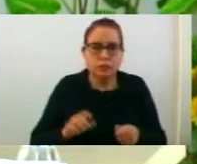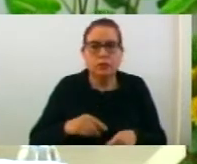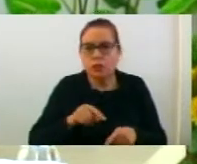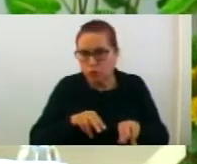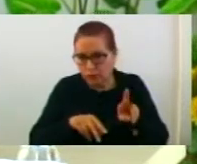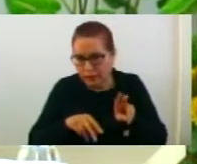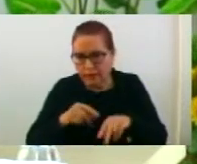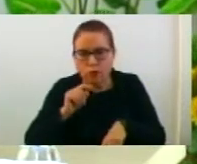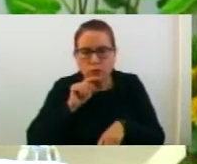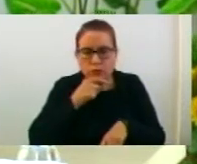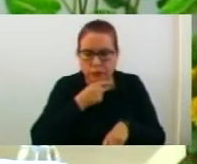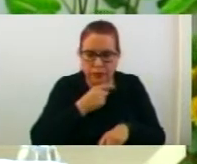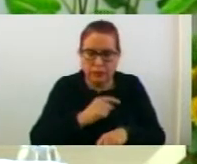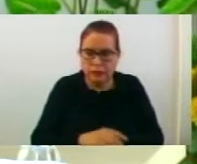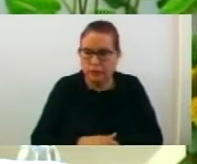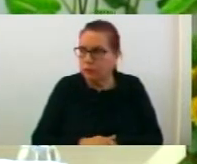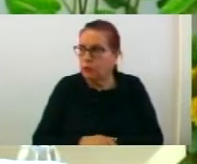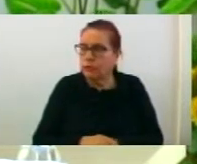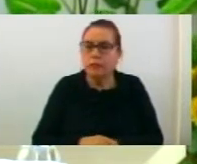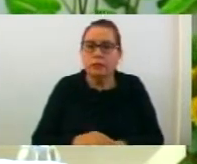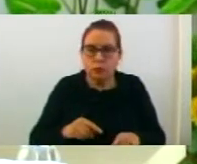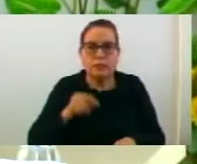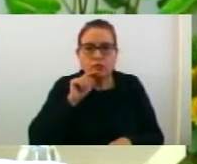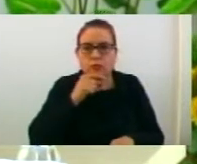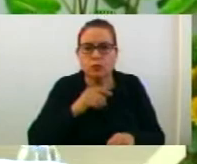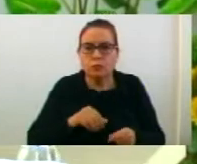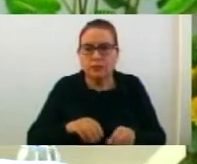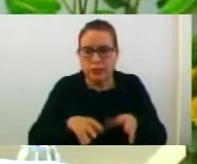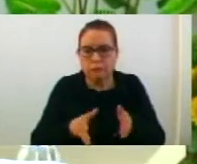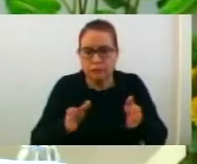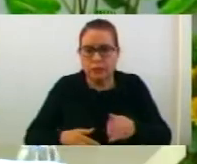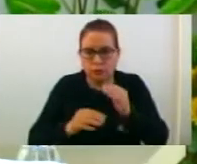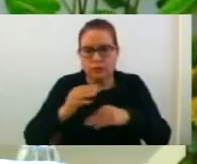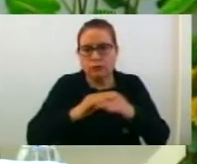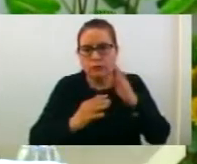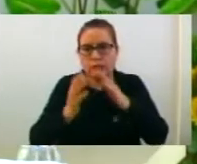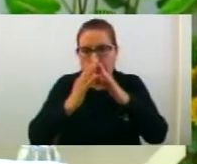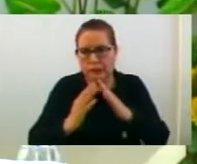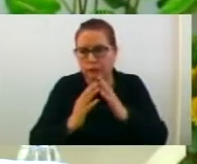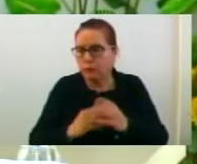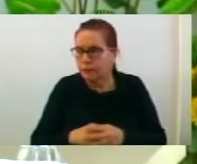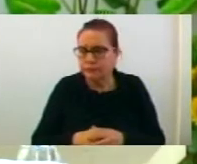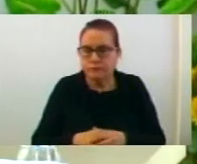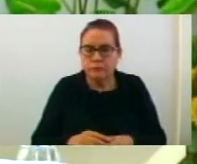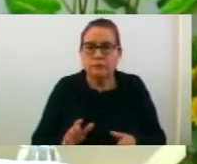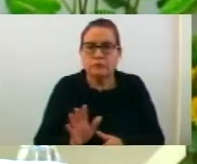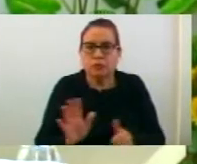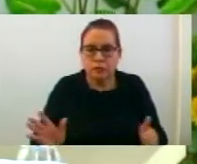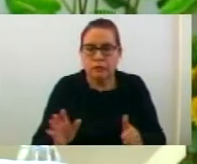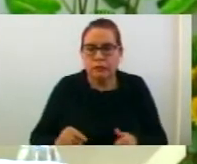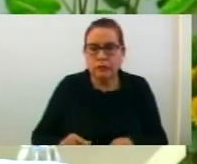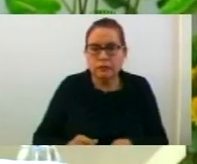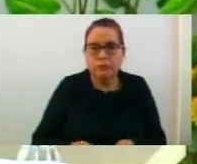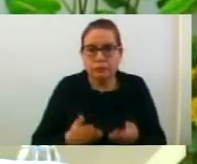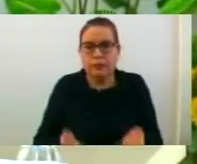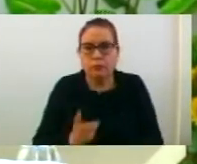као Струмица. 16. Предлаг одлука за